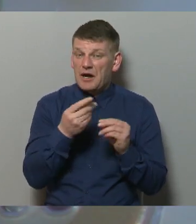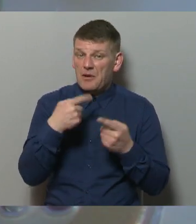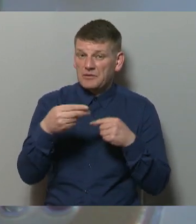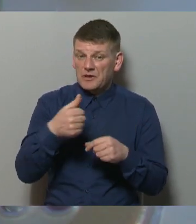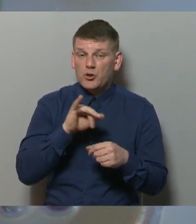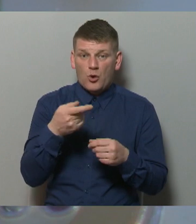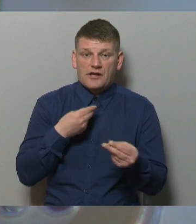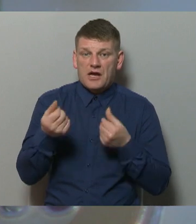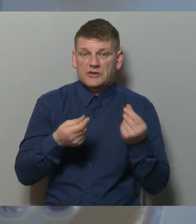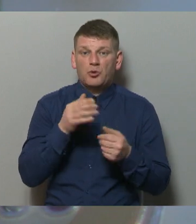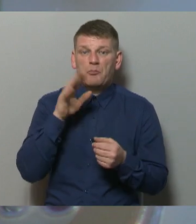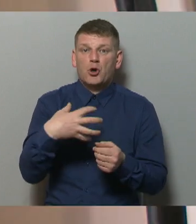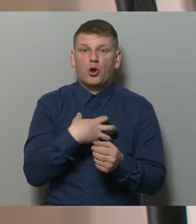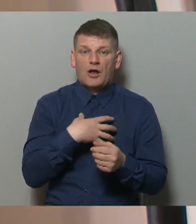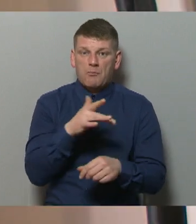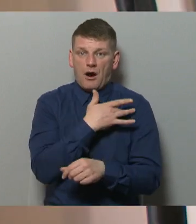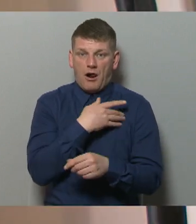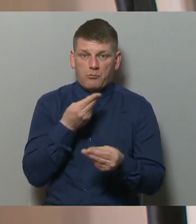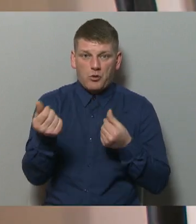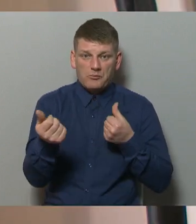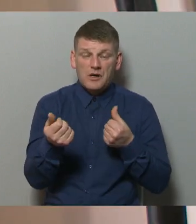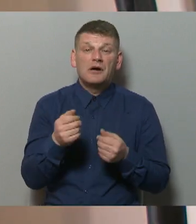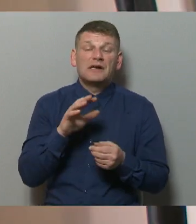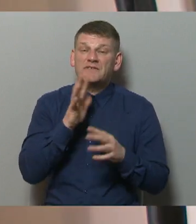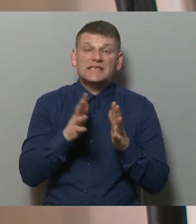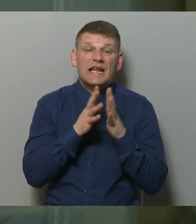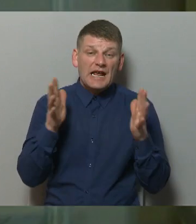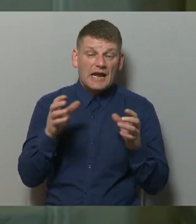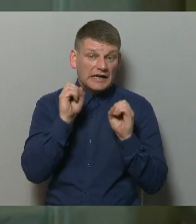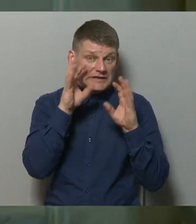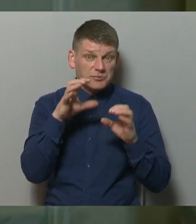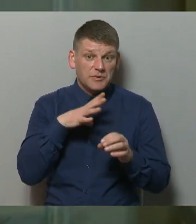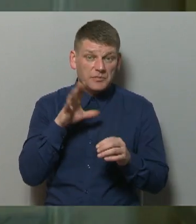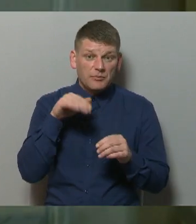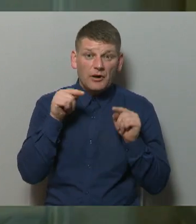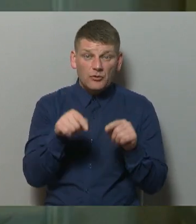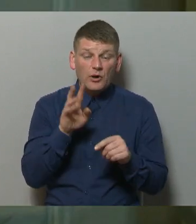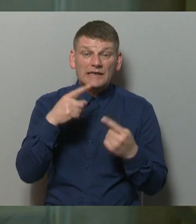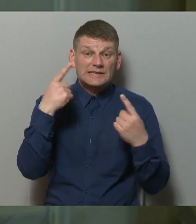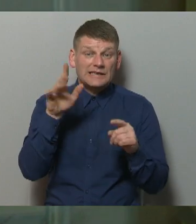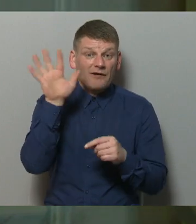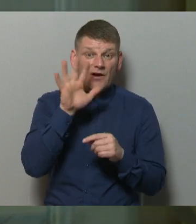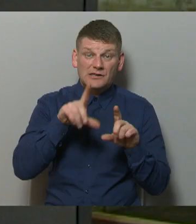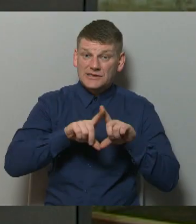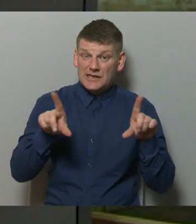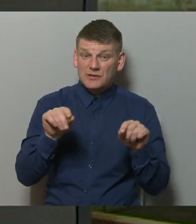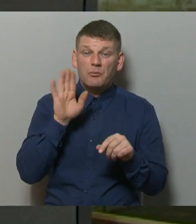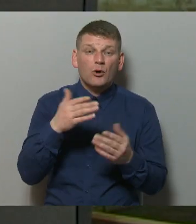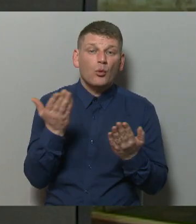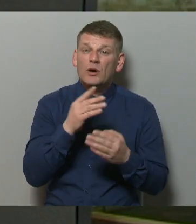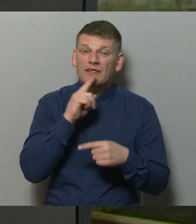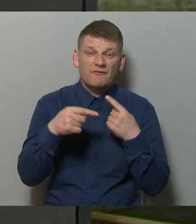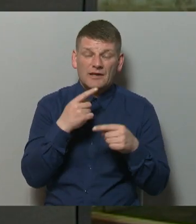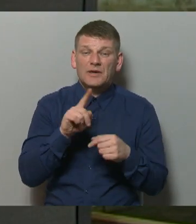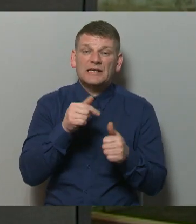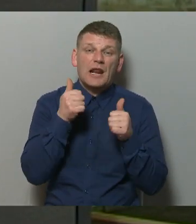nauda jāizdod par notāru pakalpojumiem. Turklāt vislielākais izbrīnis bijis par to, ka citā valsts iestādē, par kuru nevienmēr ir